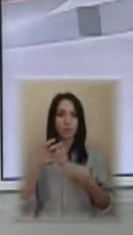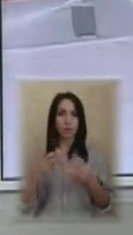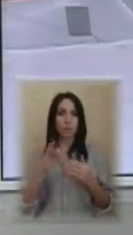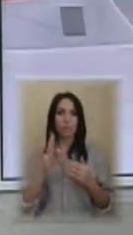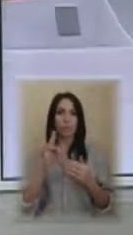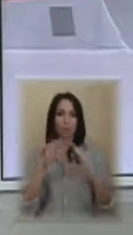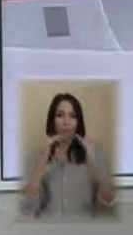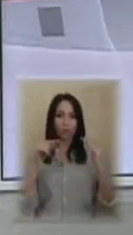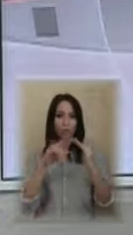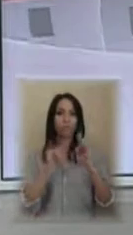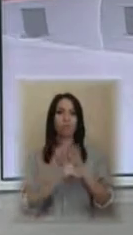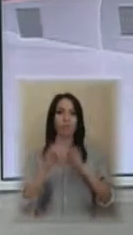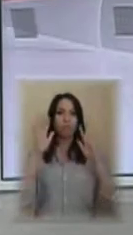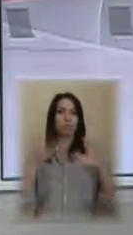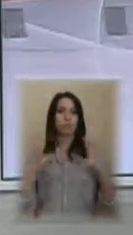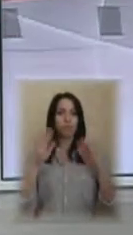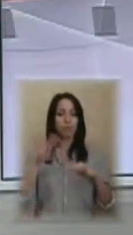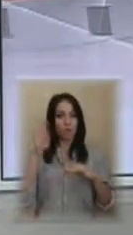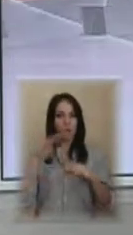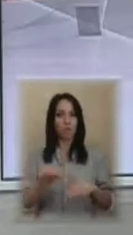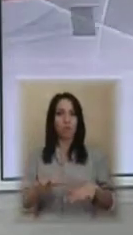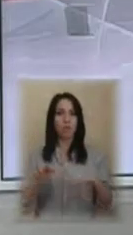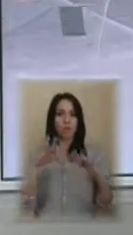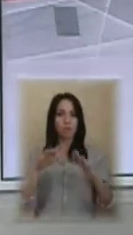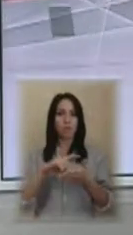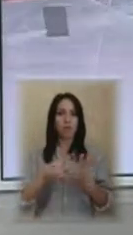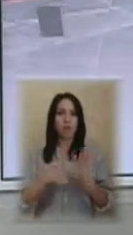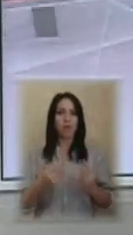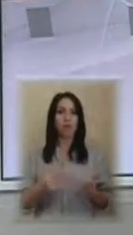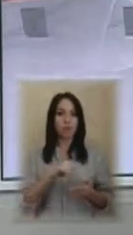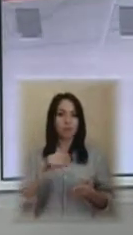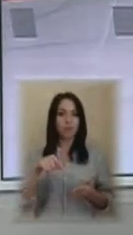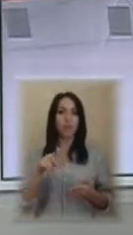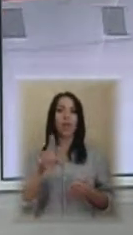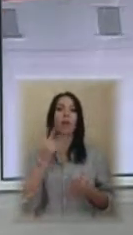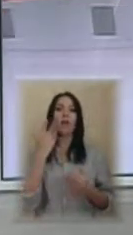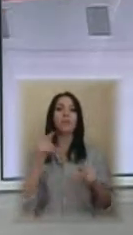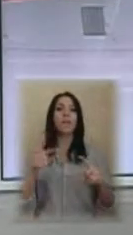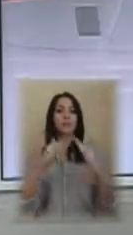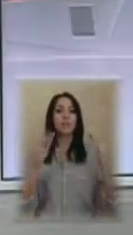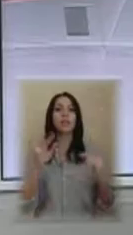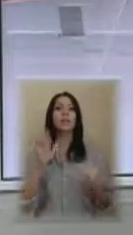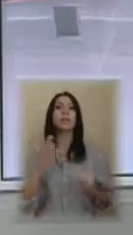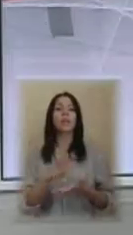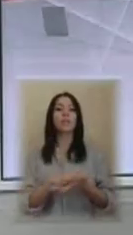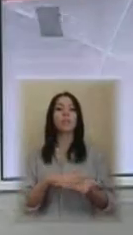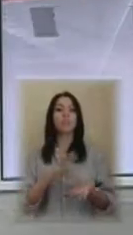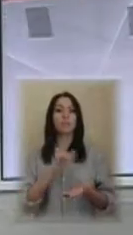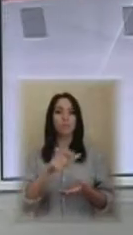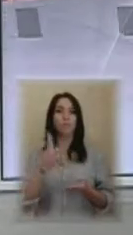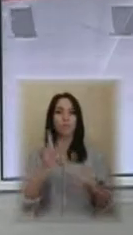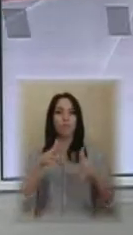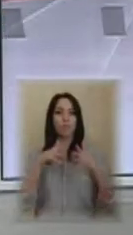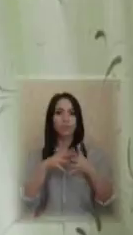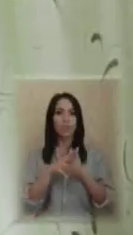залила людям помешкання. Коли відновлять дах та якти прибути, мешканцям затоплених квартир з'ясовували кореспонденти Суспільного.